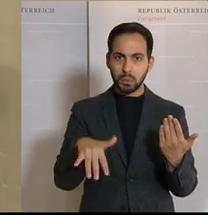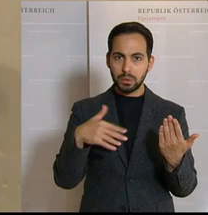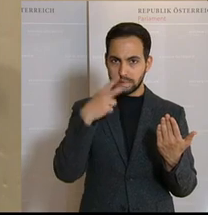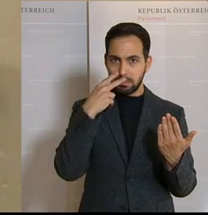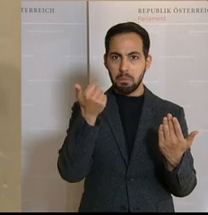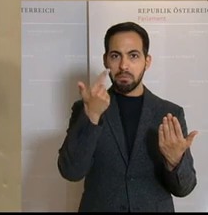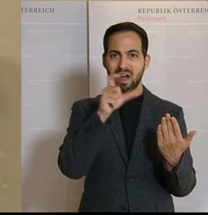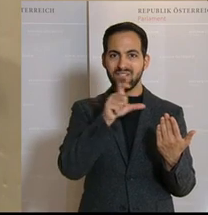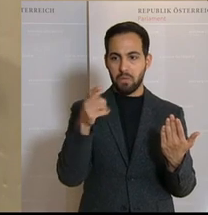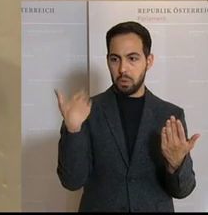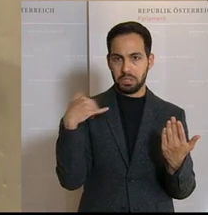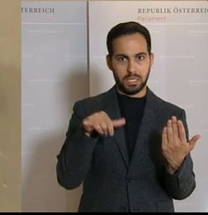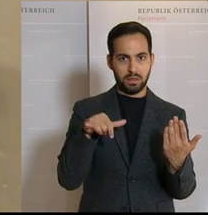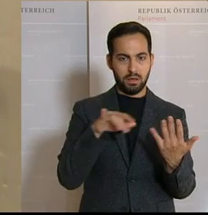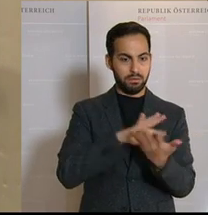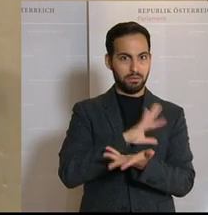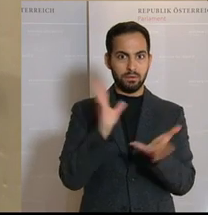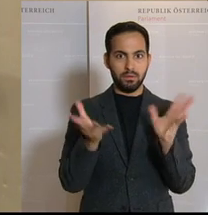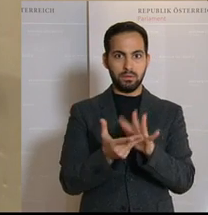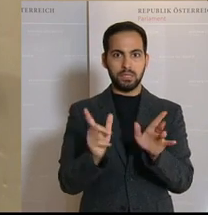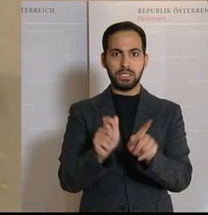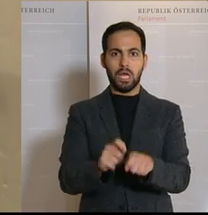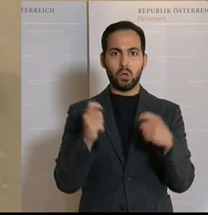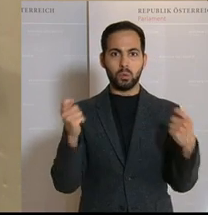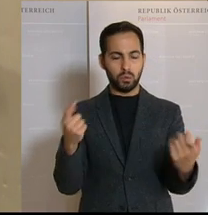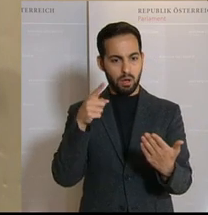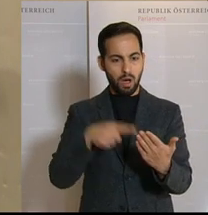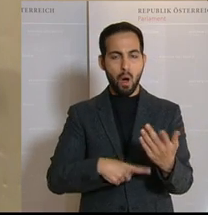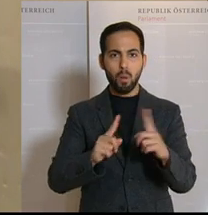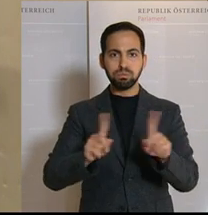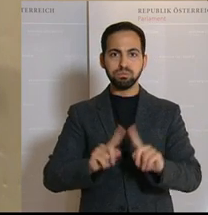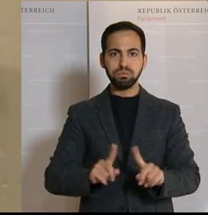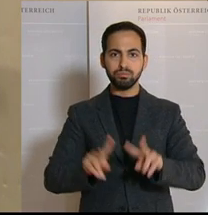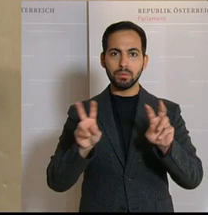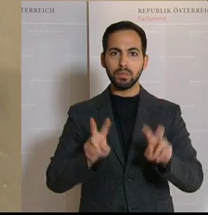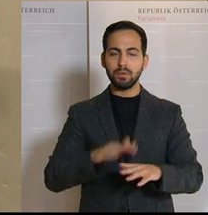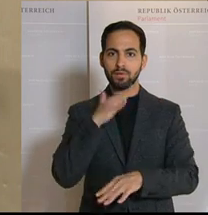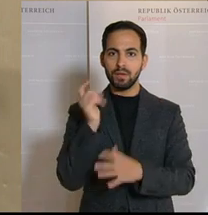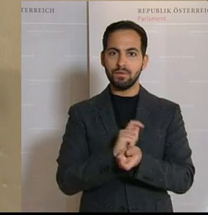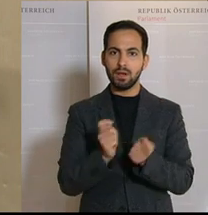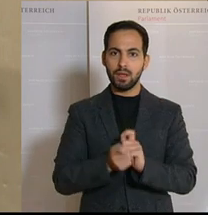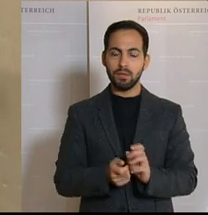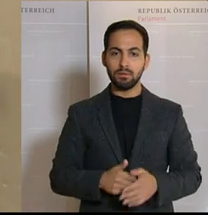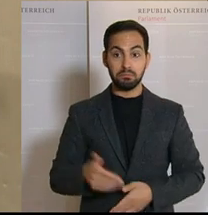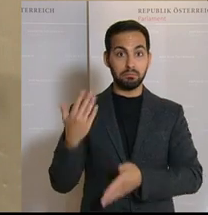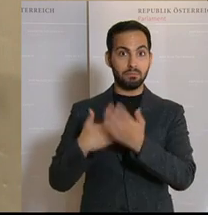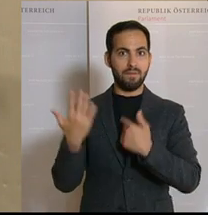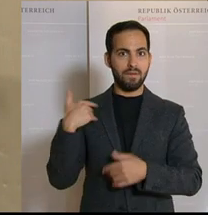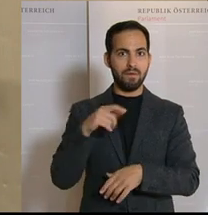wenigen Wochen vieles verändert hat. Wir hatten Wochen